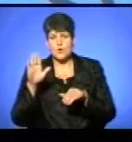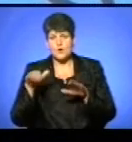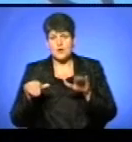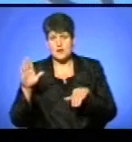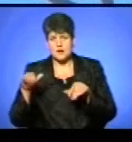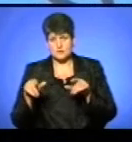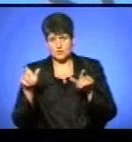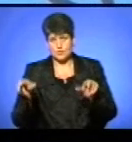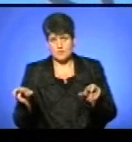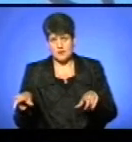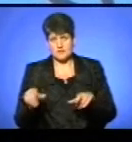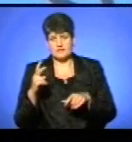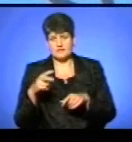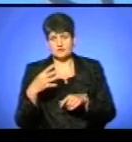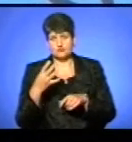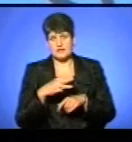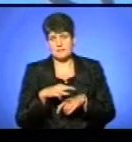перила. 24 метри.